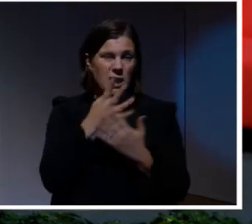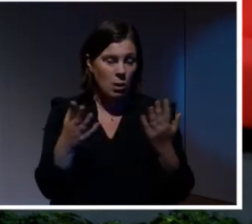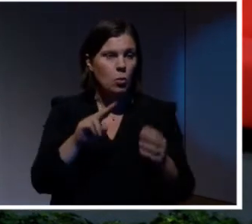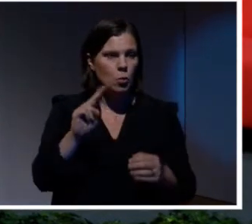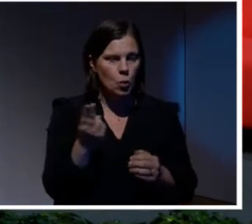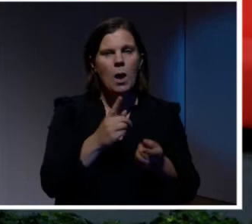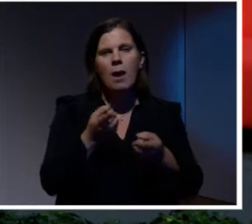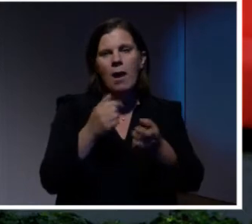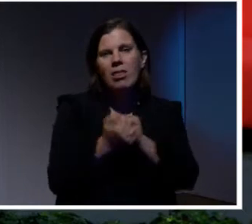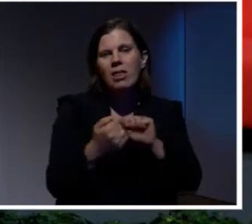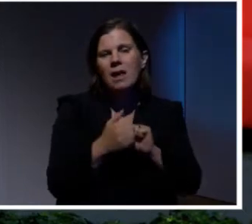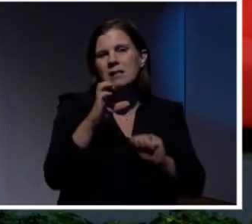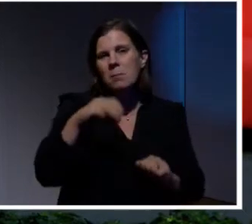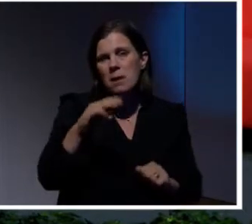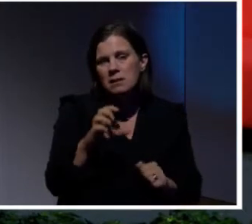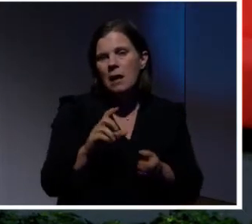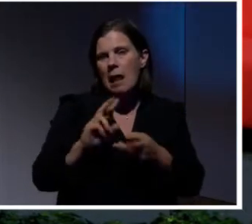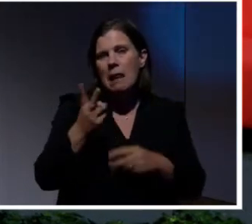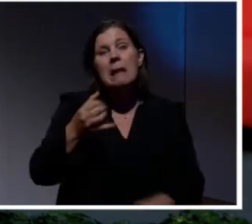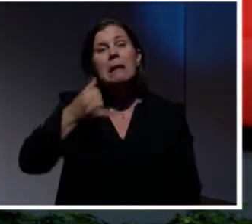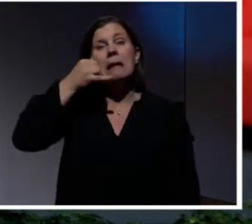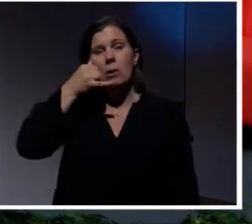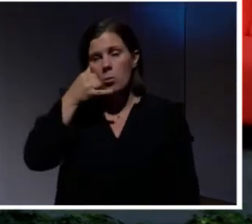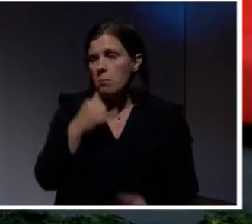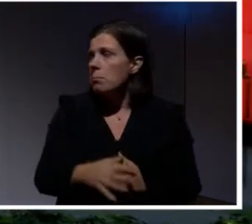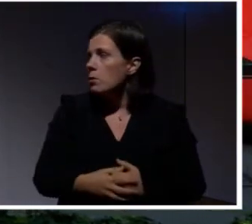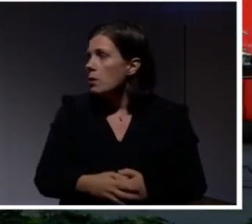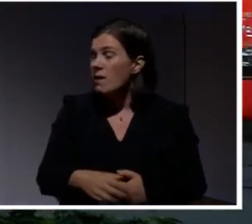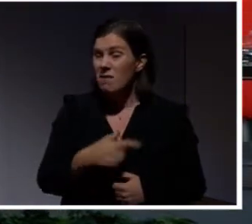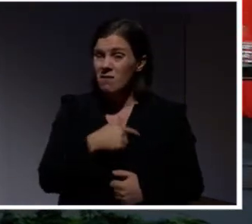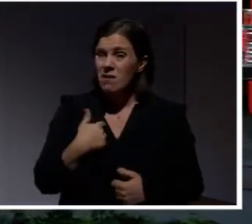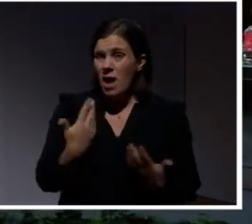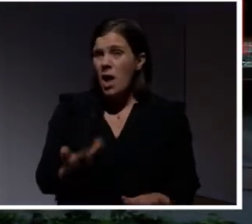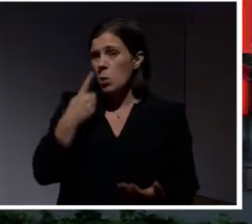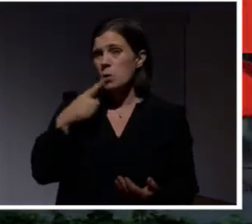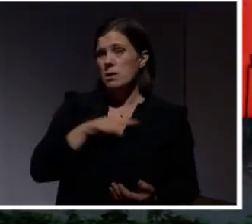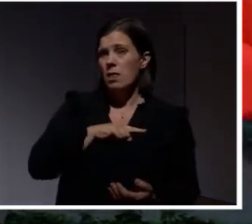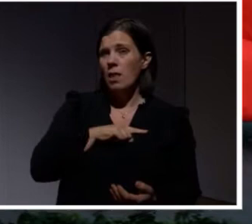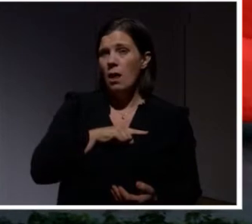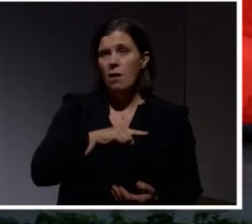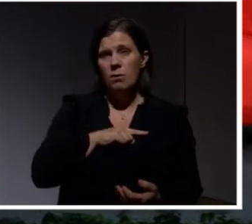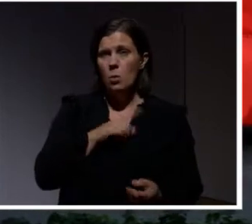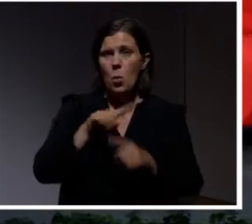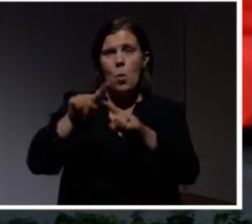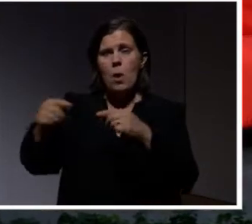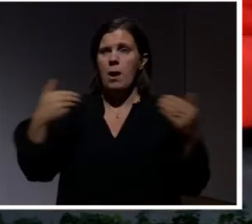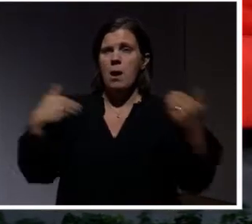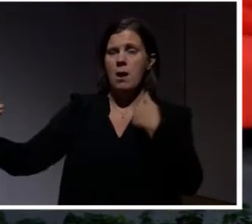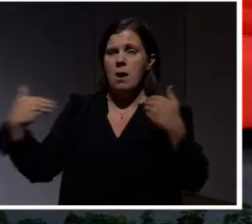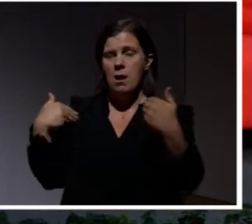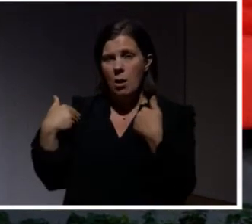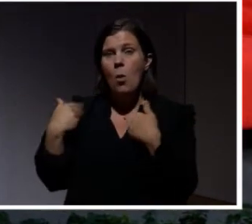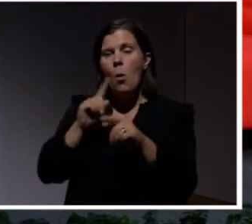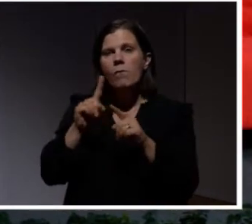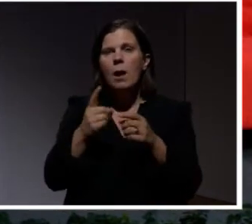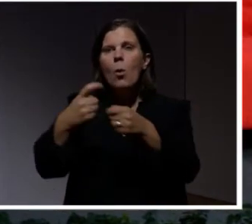sms. Eller så ringer man upp. Så vi är väldigt utsatta från alla hål och kanter. Ofta görs det här i